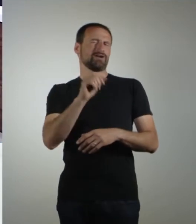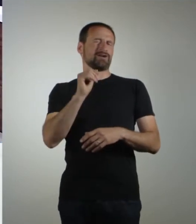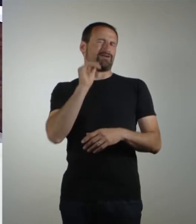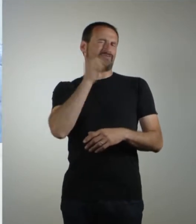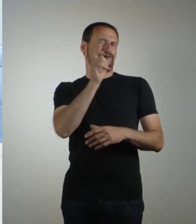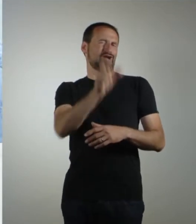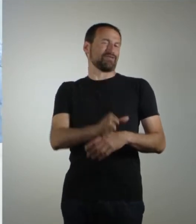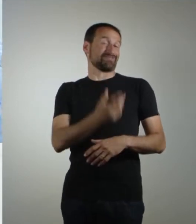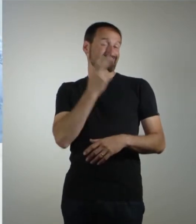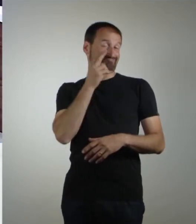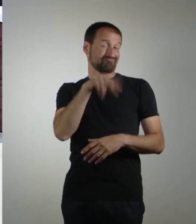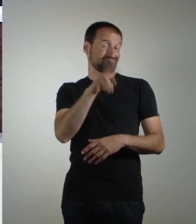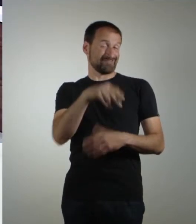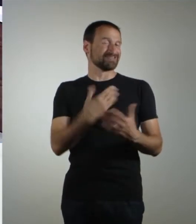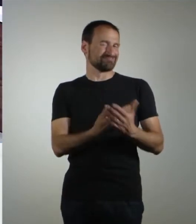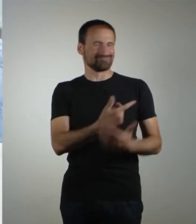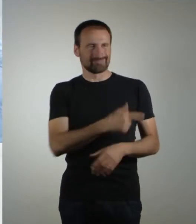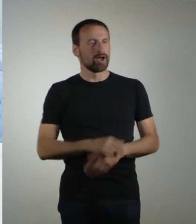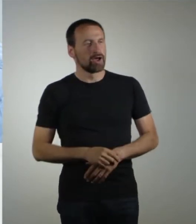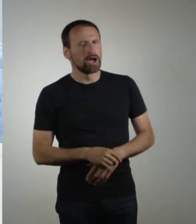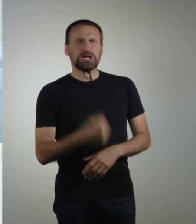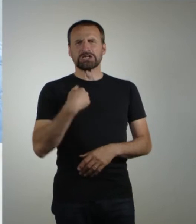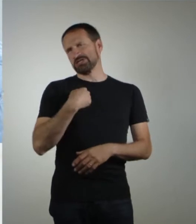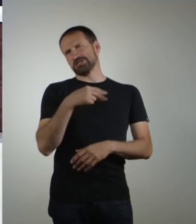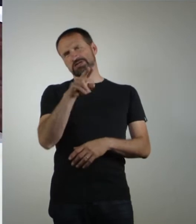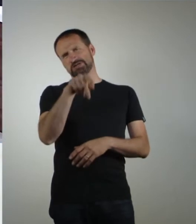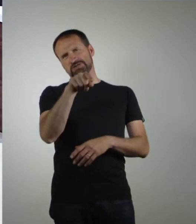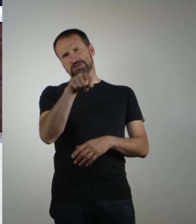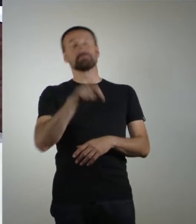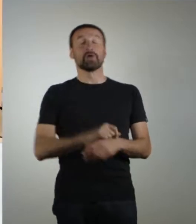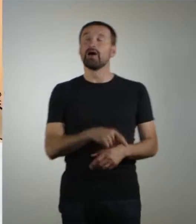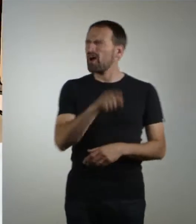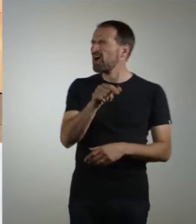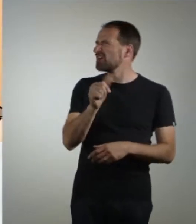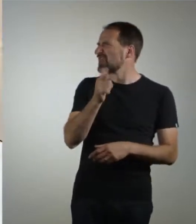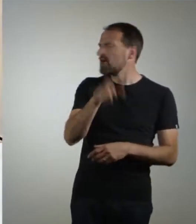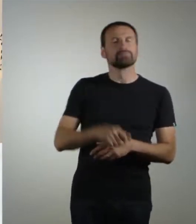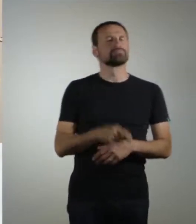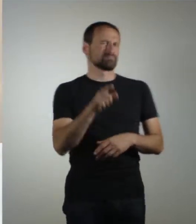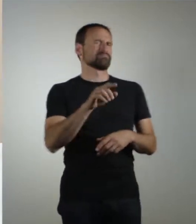ausgesucht? Wer ist das denn? Das ist die Kim, glaube ich. Stand jedenfalls drüber. Sehr gut gelesen, Funky. Dann spielen wir einfach mal los, würde ich sagen.